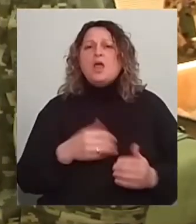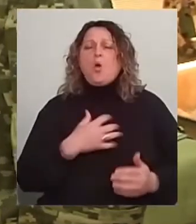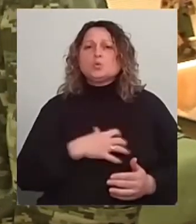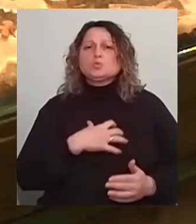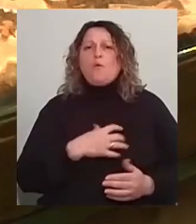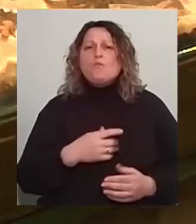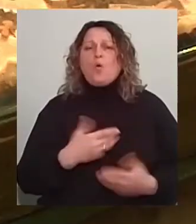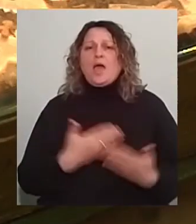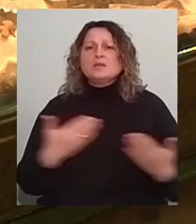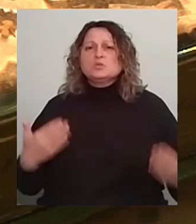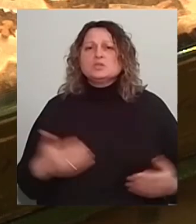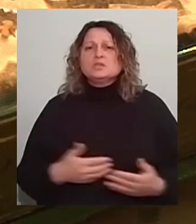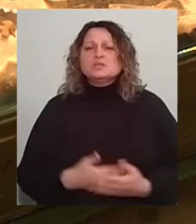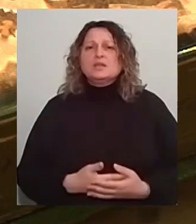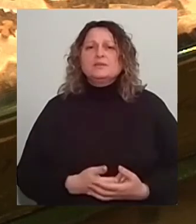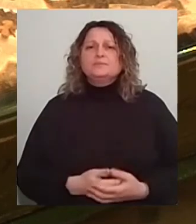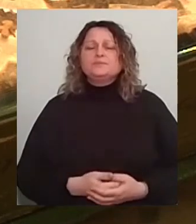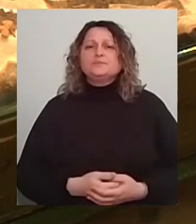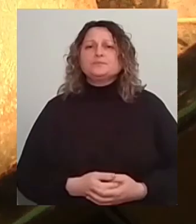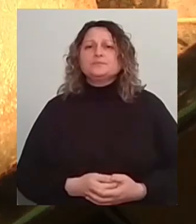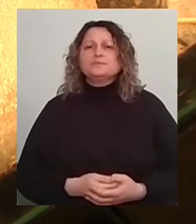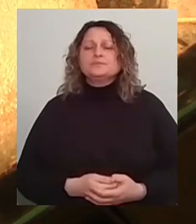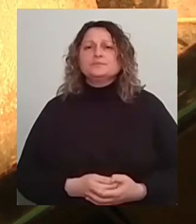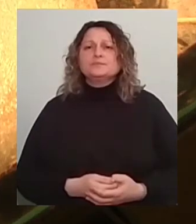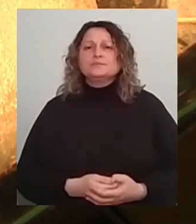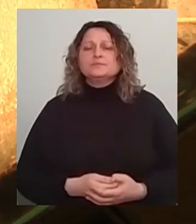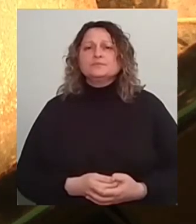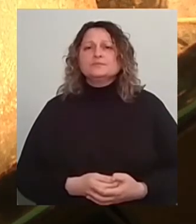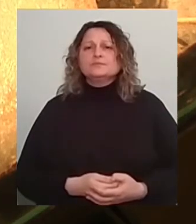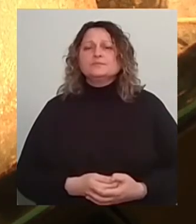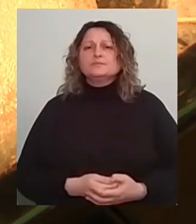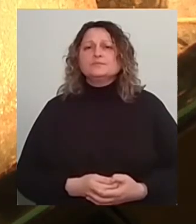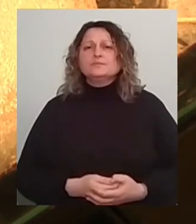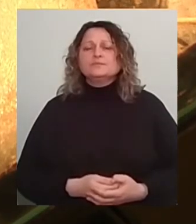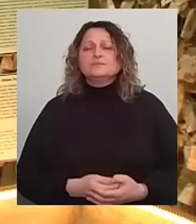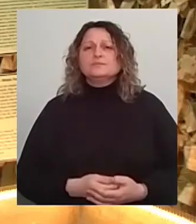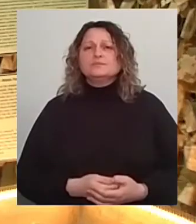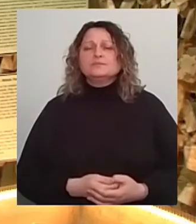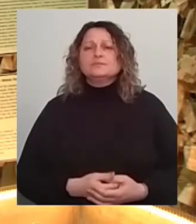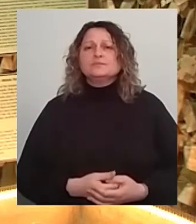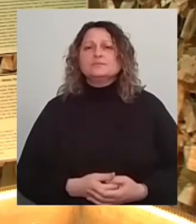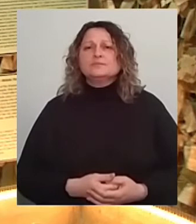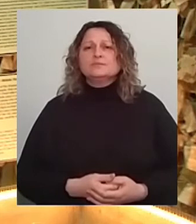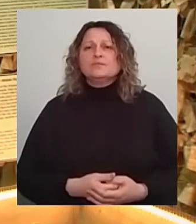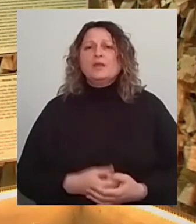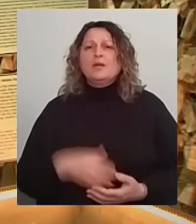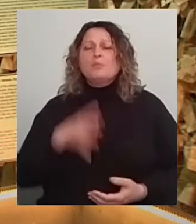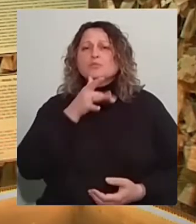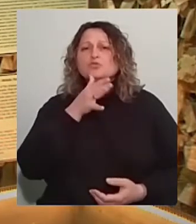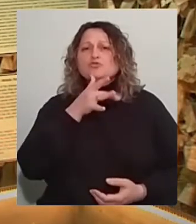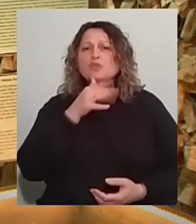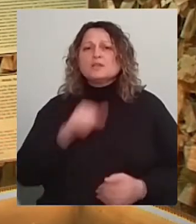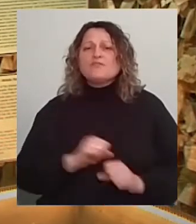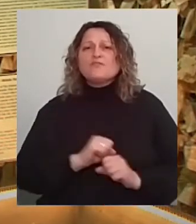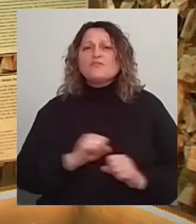вперше потрапив на виставку «Блокпост пам'яті». Розповів про експонат, який його найбільше вразив. Під час вибуху